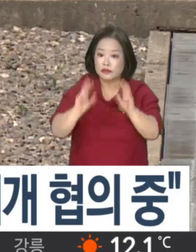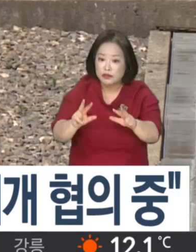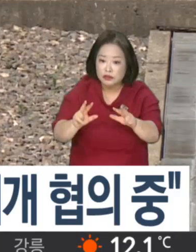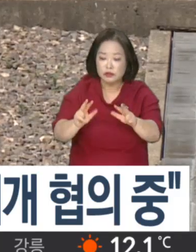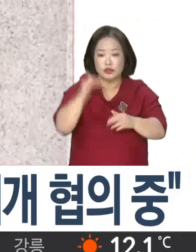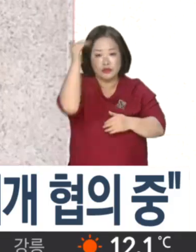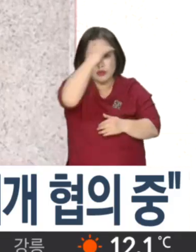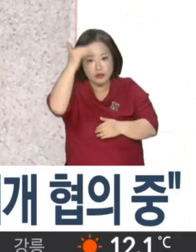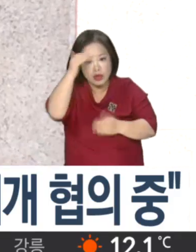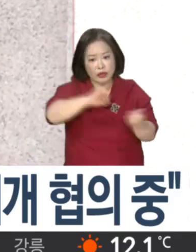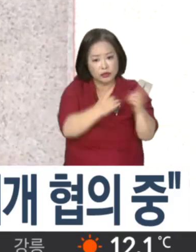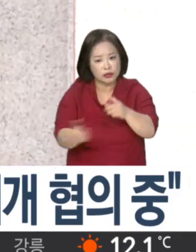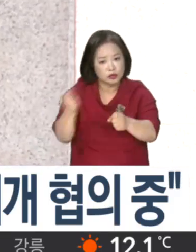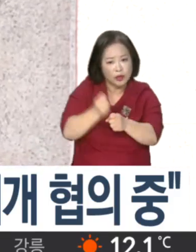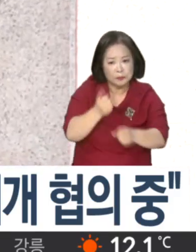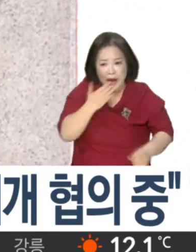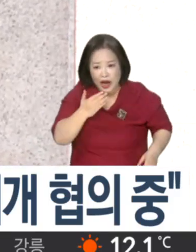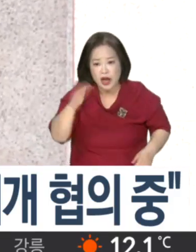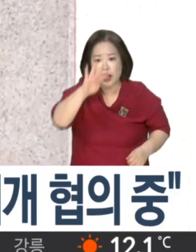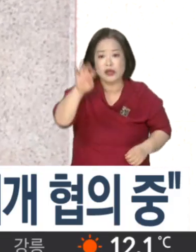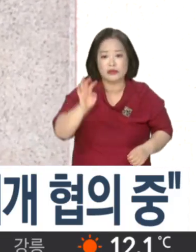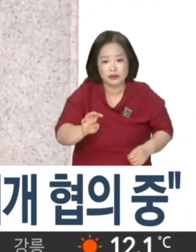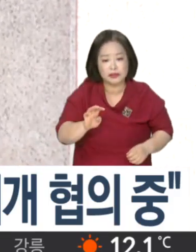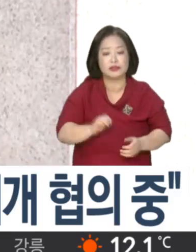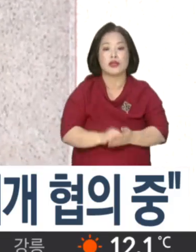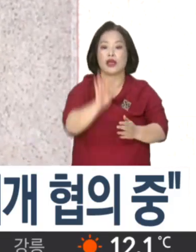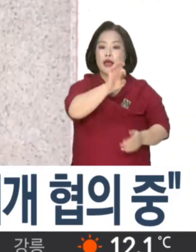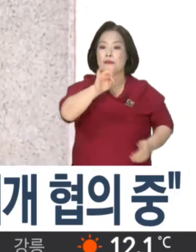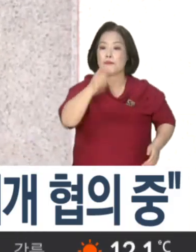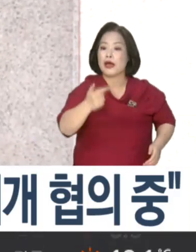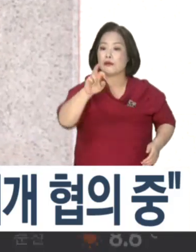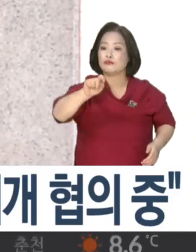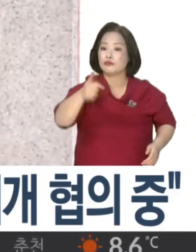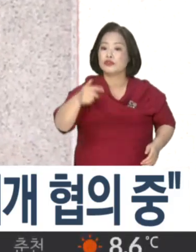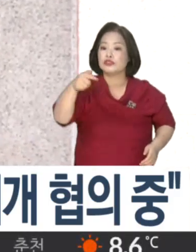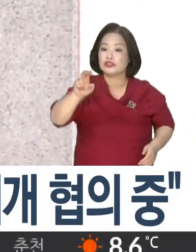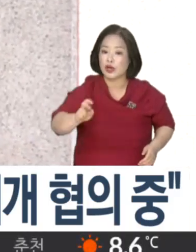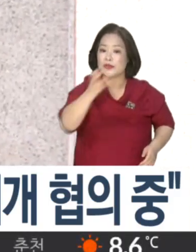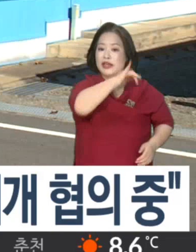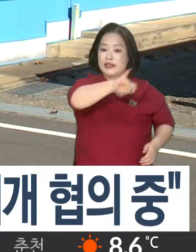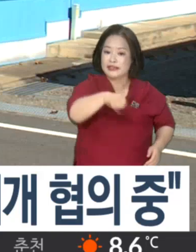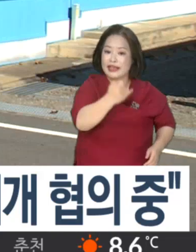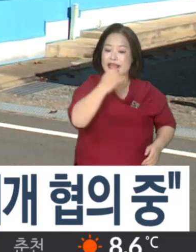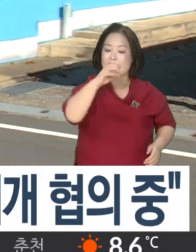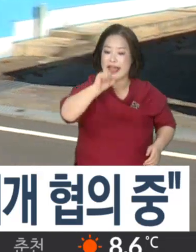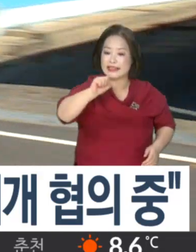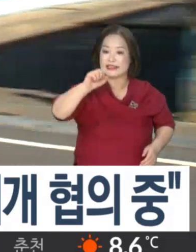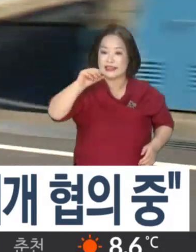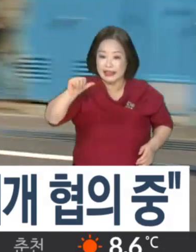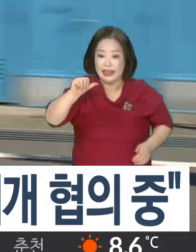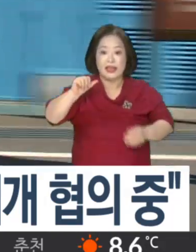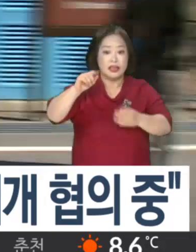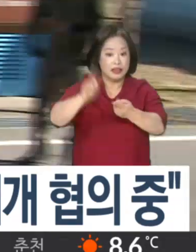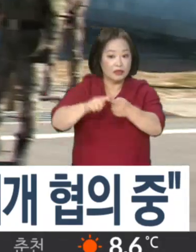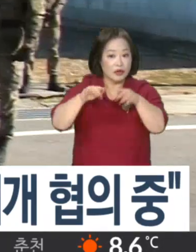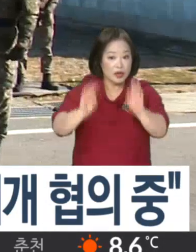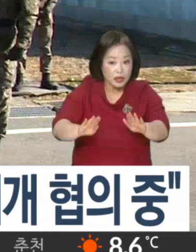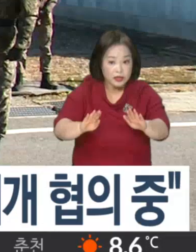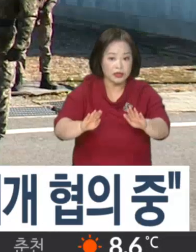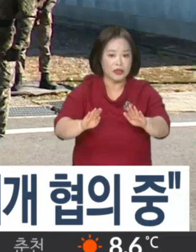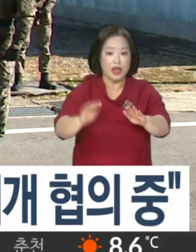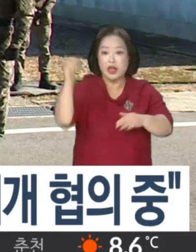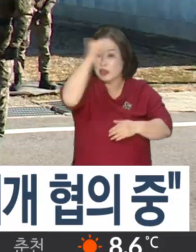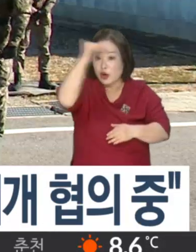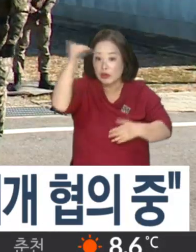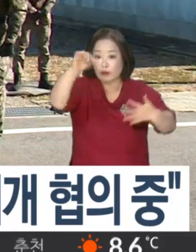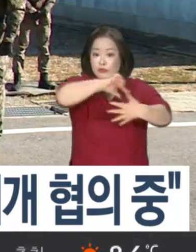시점을 예상하기 어렵다고 밝혔습니다. 판문점 공동경비구역을 관할하는 유엔사는 지난 7월 18일 판문점